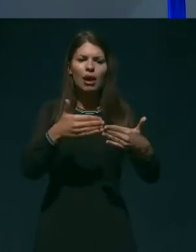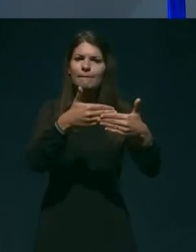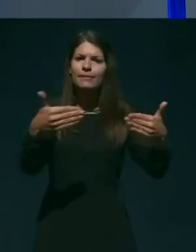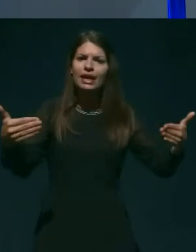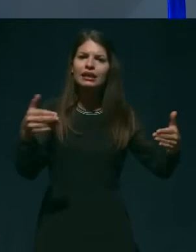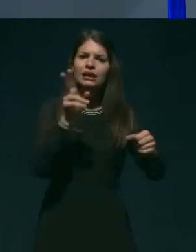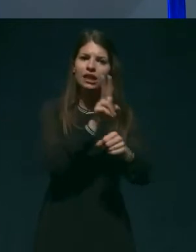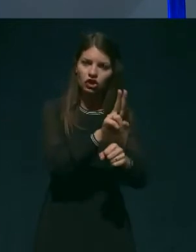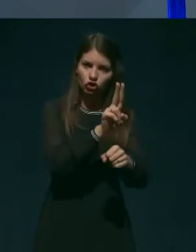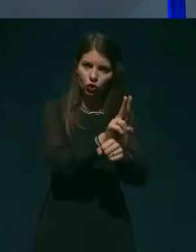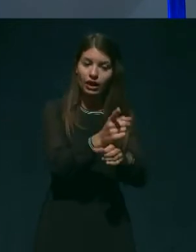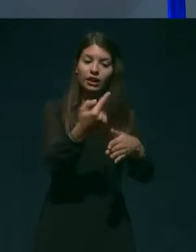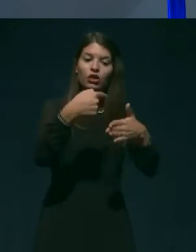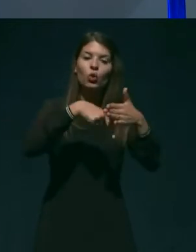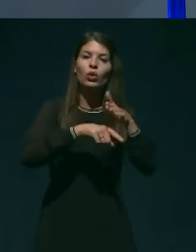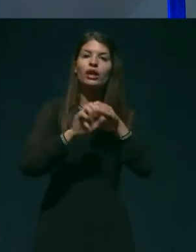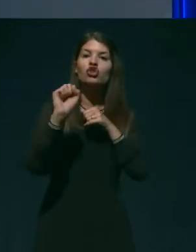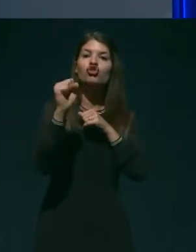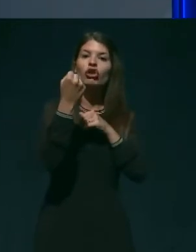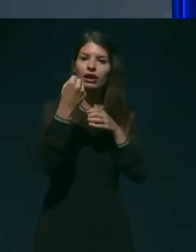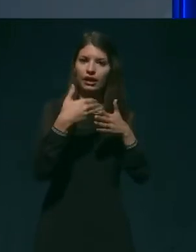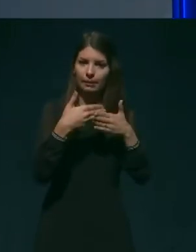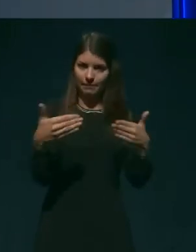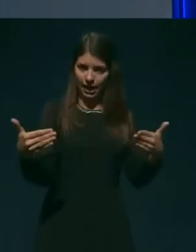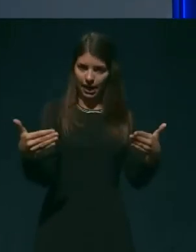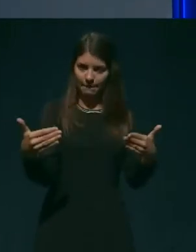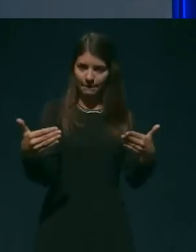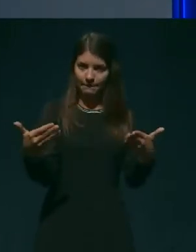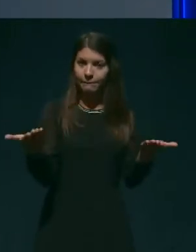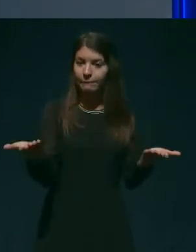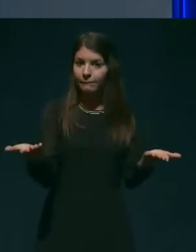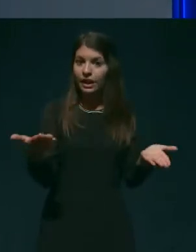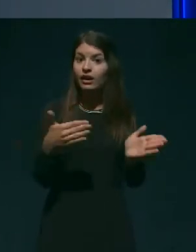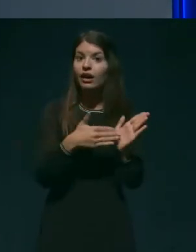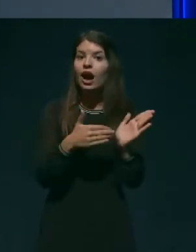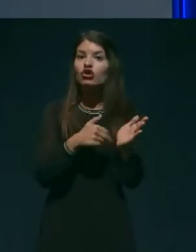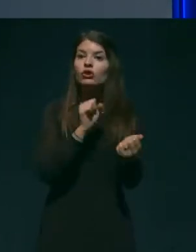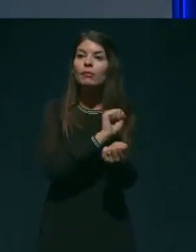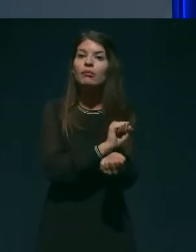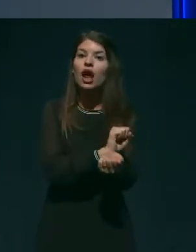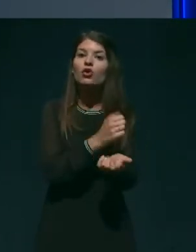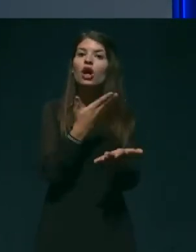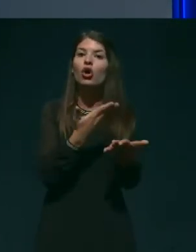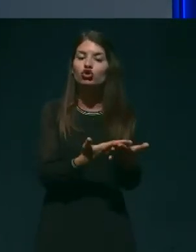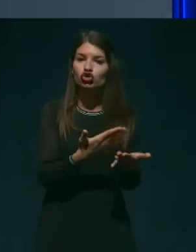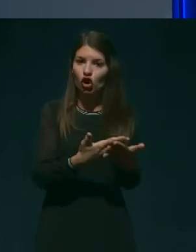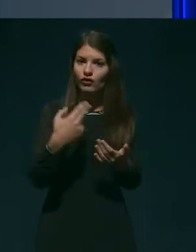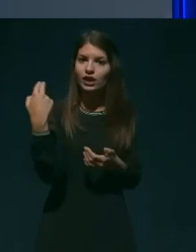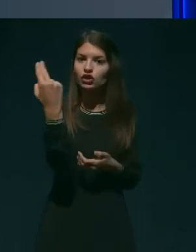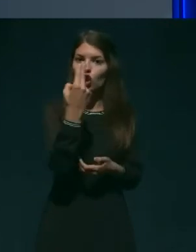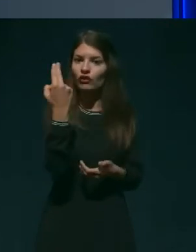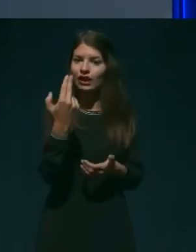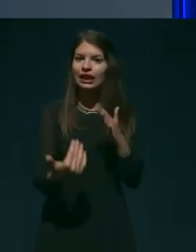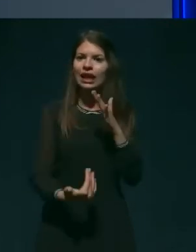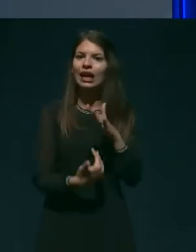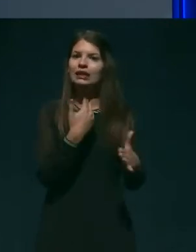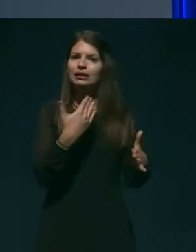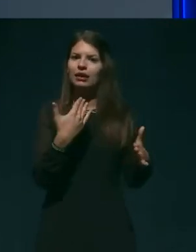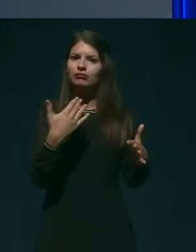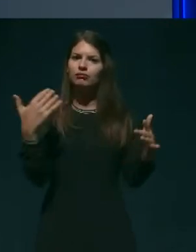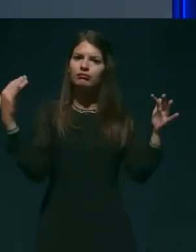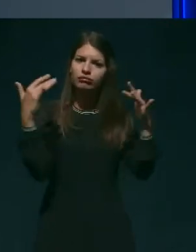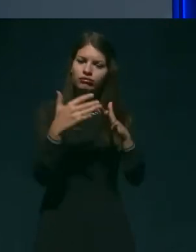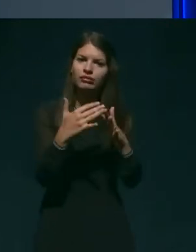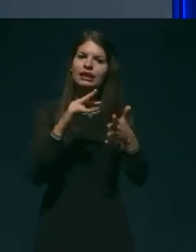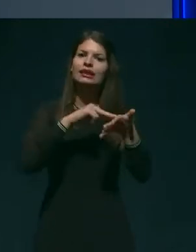na notranjih šengenskih mejah. Kakšna je torej pravna podlaga Slovenije za sklepanje tehničnih dogovorov